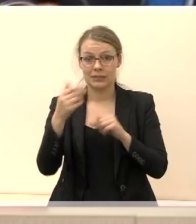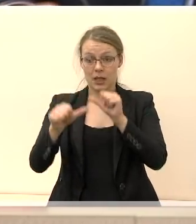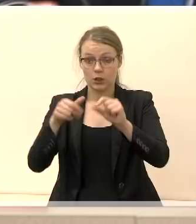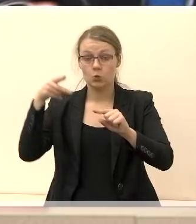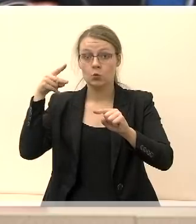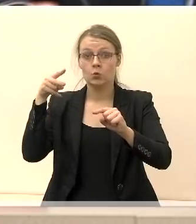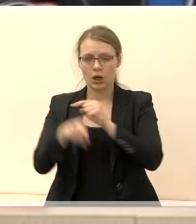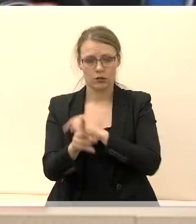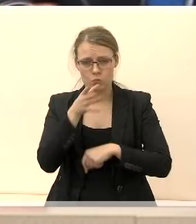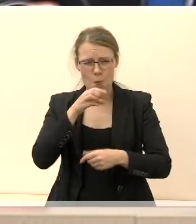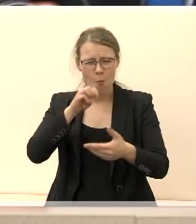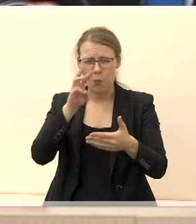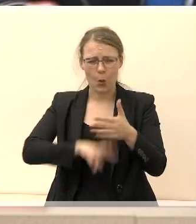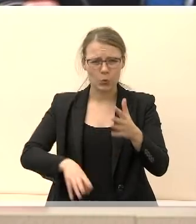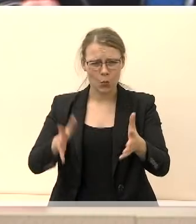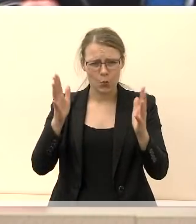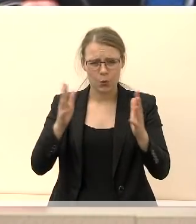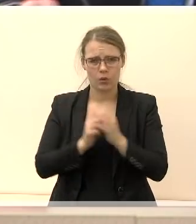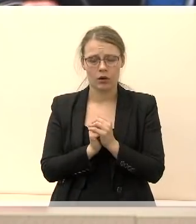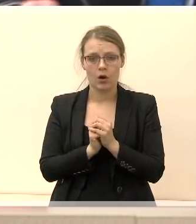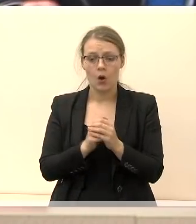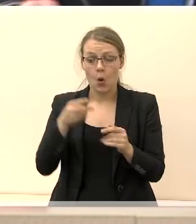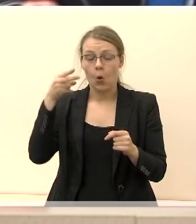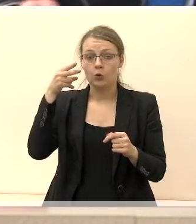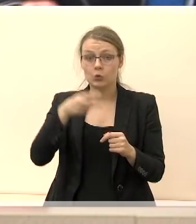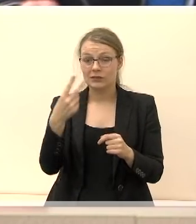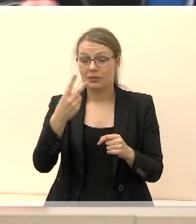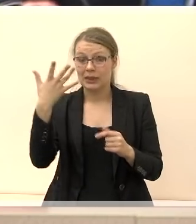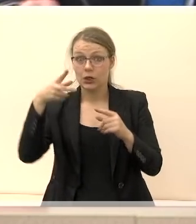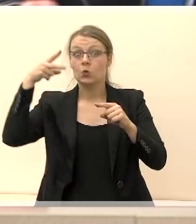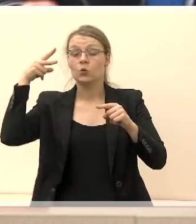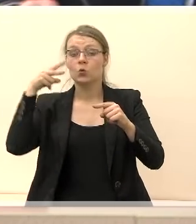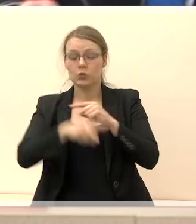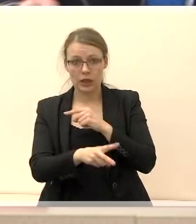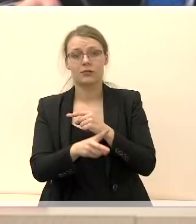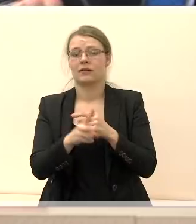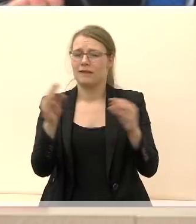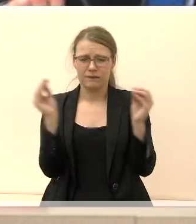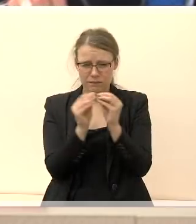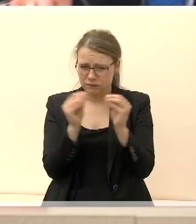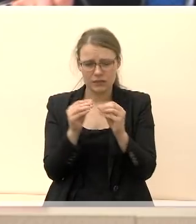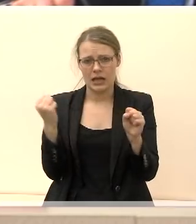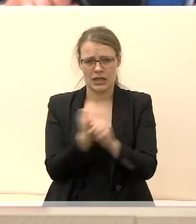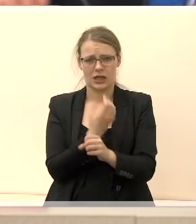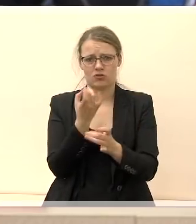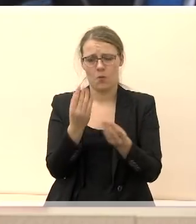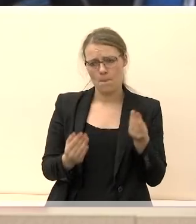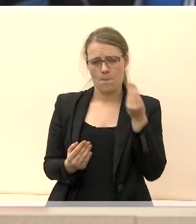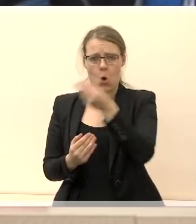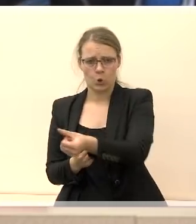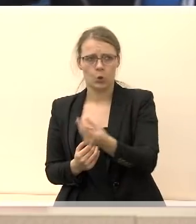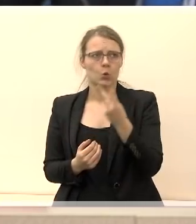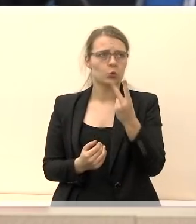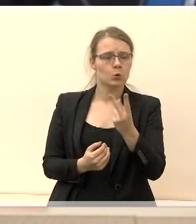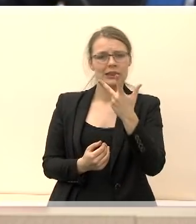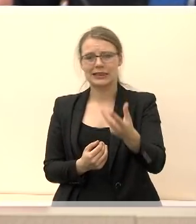mes sumokėsim dižiulės baudas. O nutraukę 2025 metais mes ir tai turėsime sumokėti dar apie 2-3